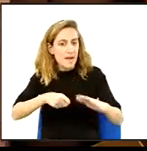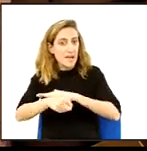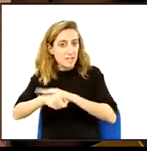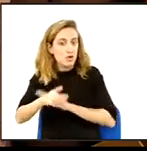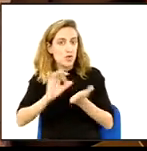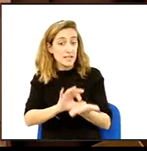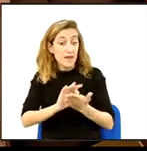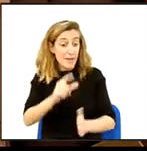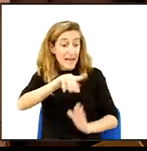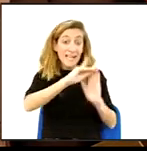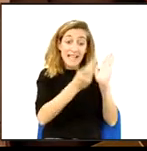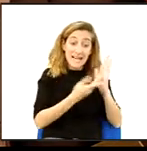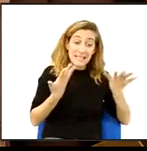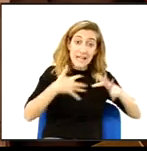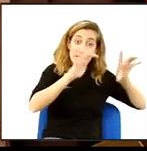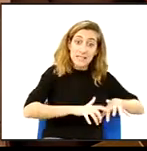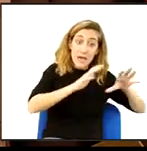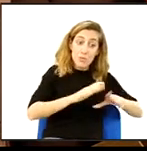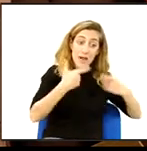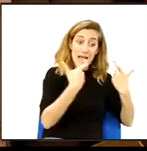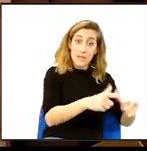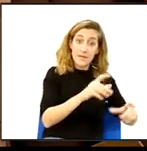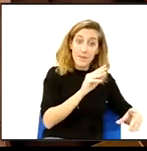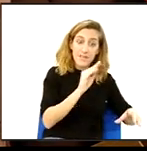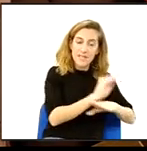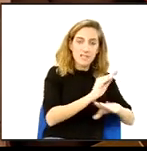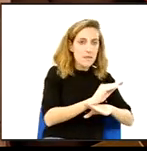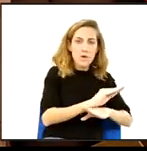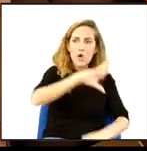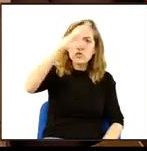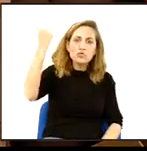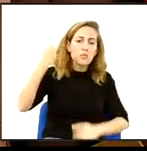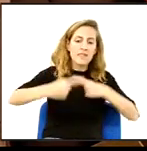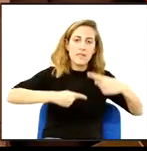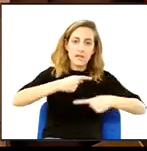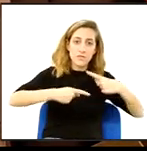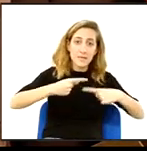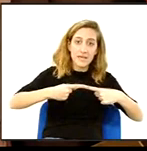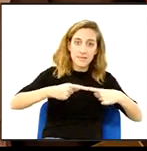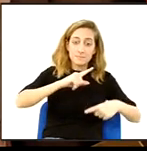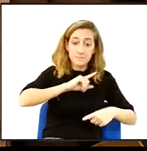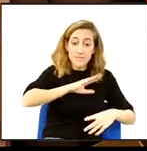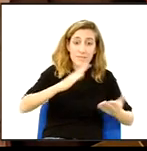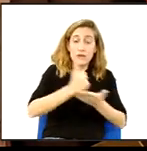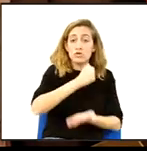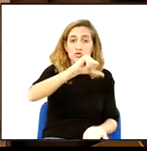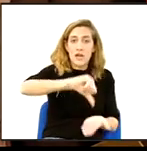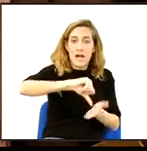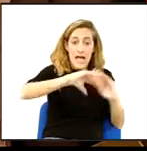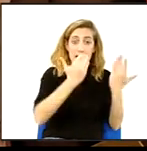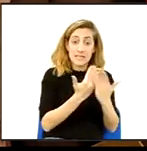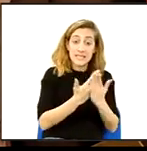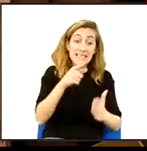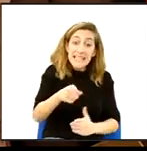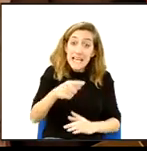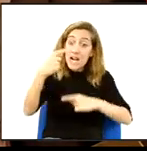elaborant des del Departament d'Ensenyament ens deixa de banda a les famílies dels centenars dels centres i aquestes no poden